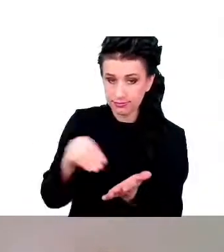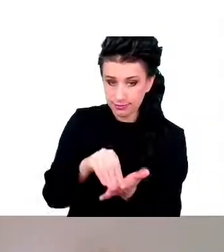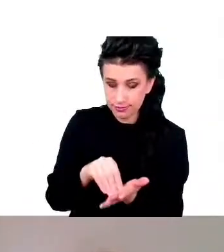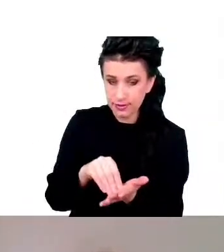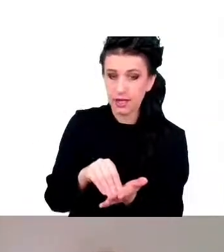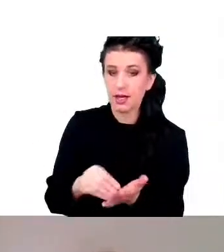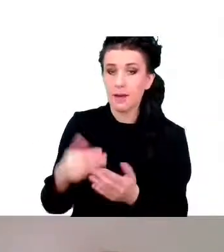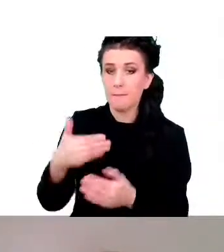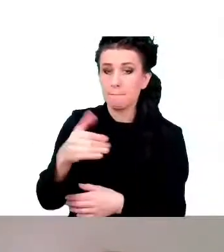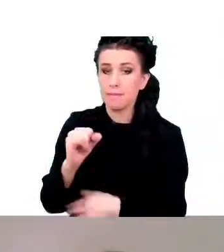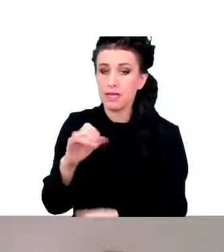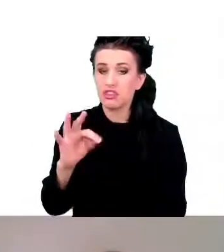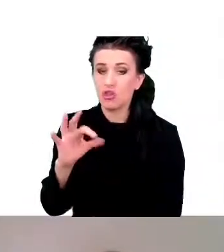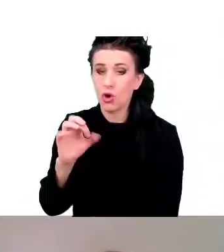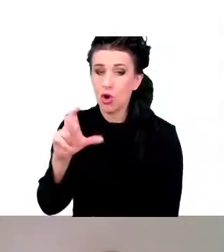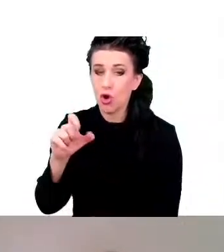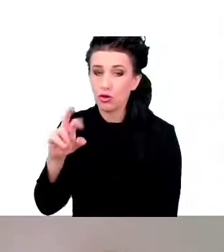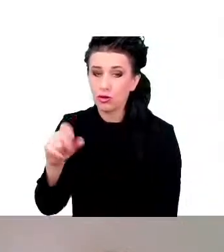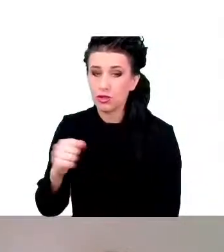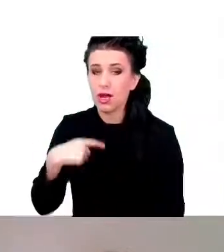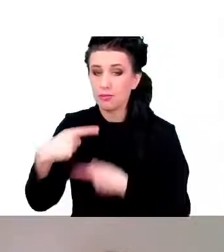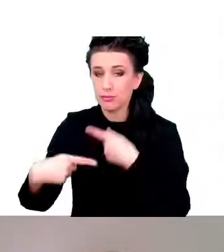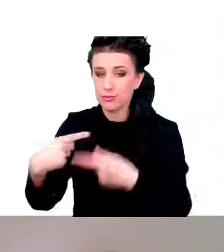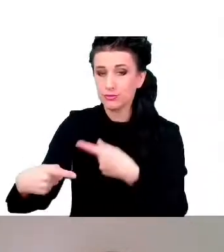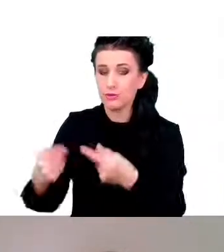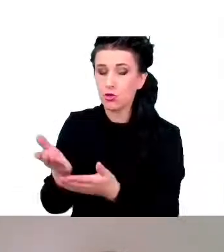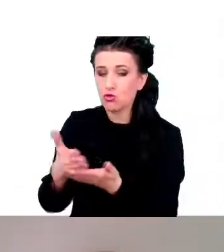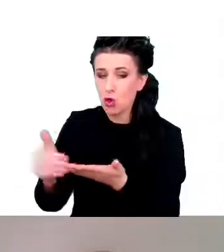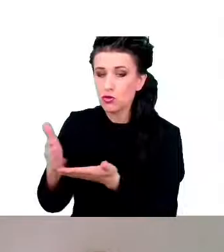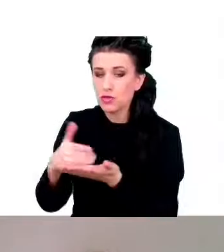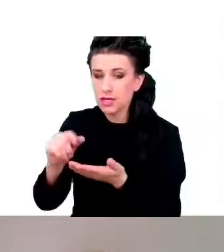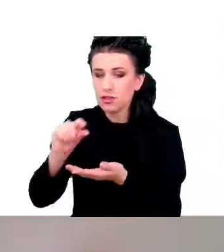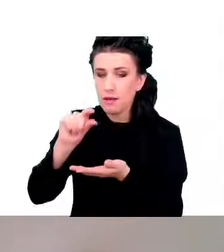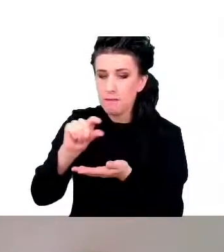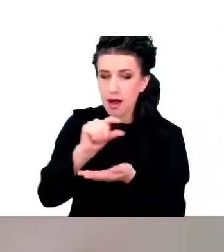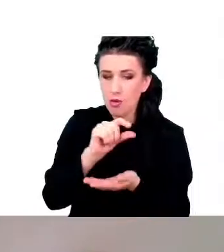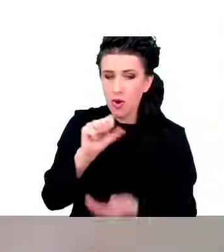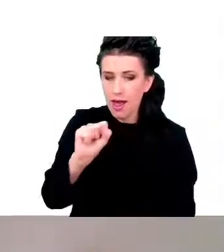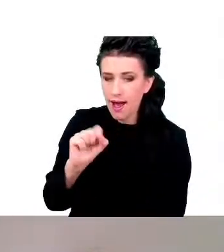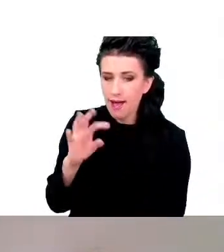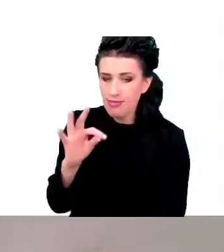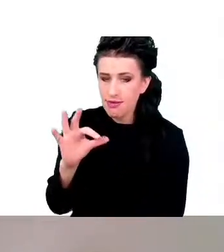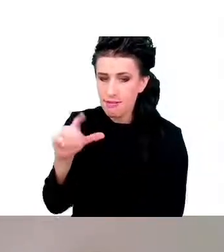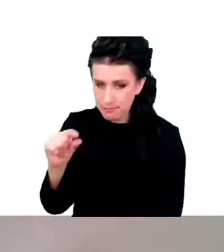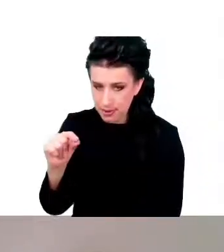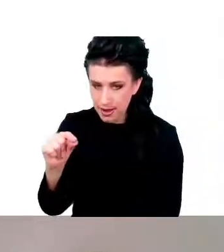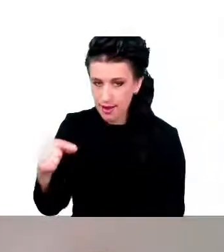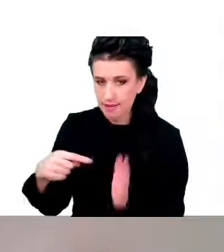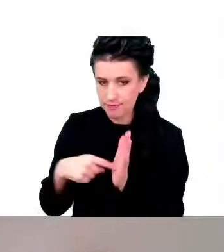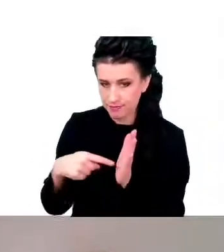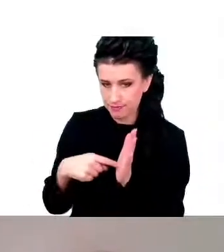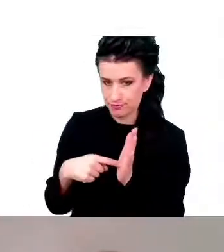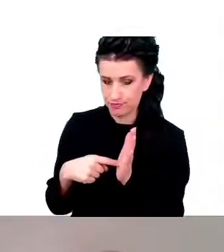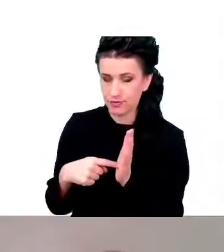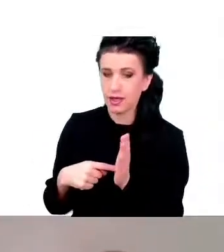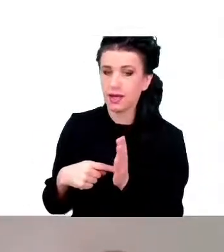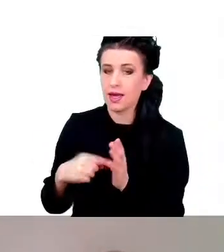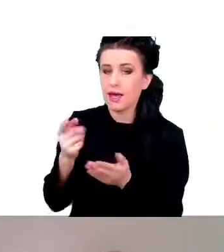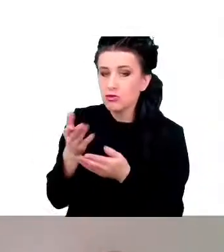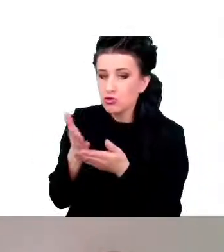produkują cząsteczki ATP. Cząsteczki ATP, czyli adenozynotrifosforany, są